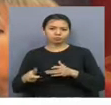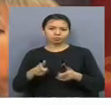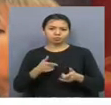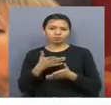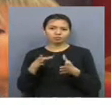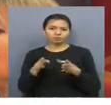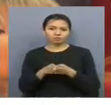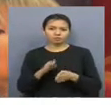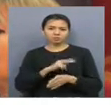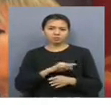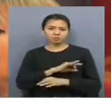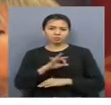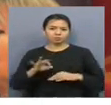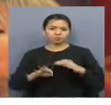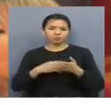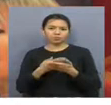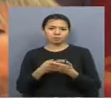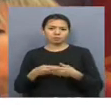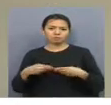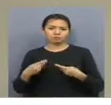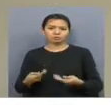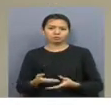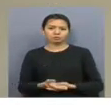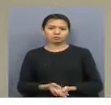шабірлескен жұмыс шасауға осыныш шасау отыр.